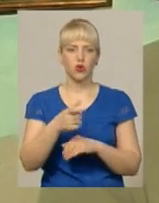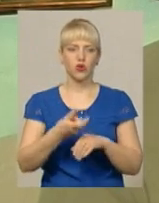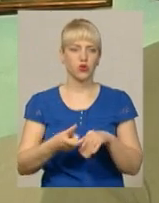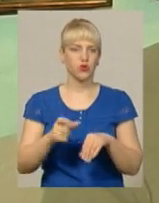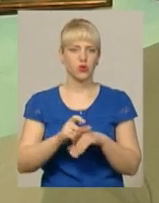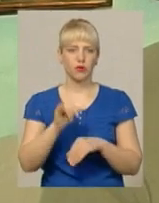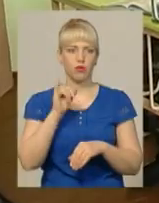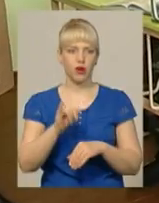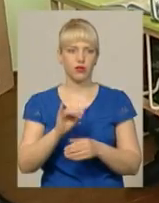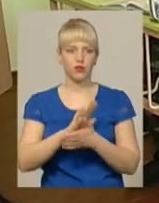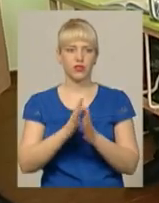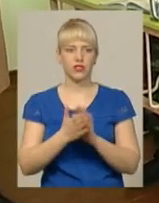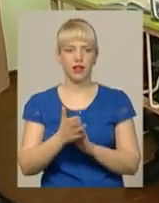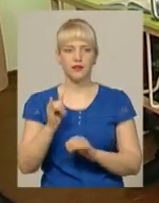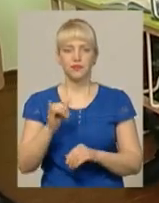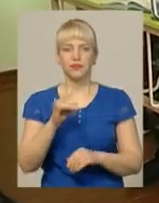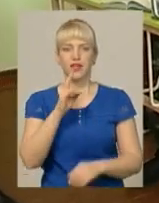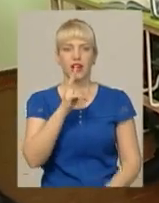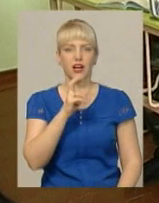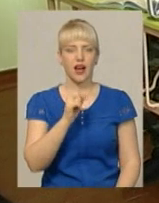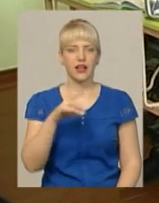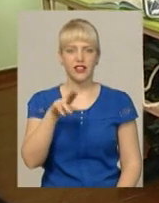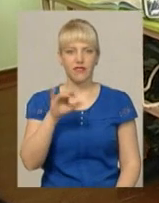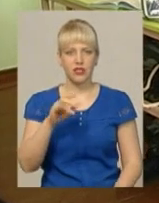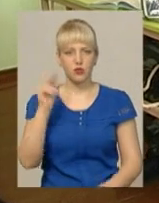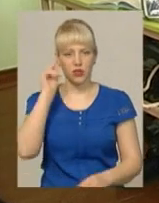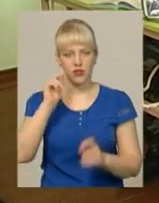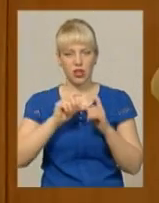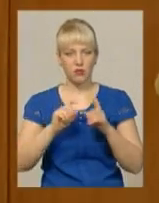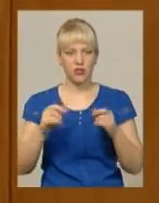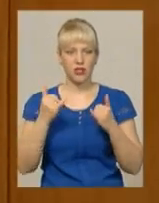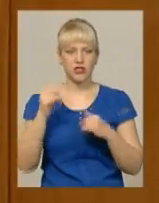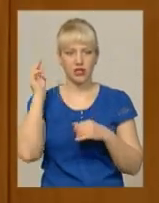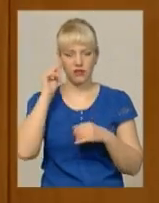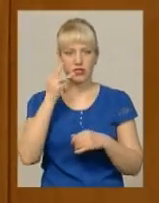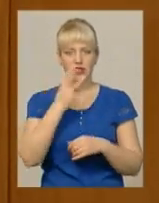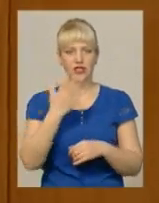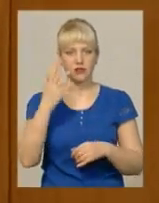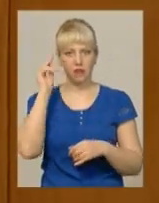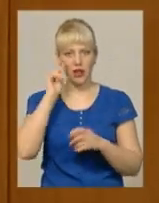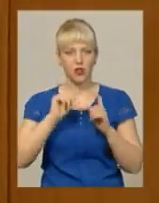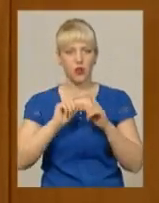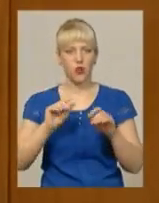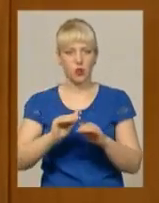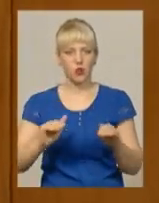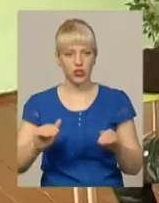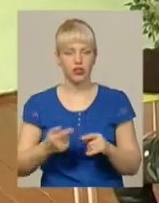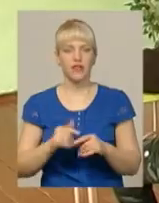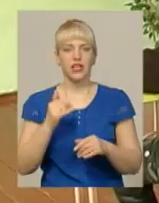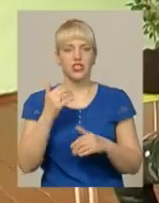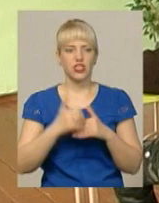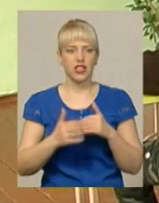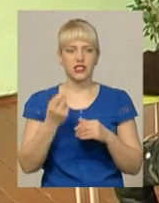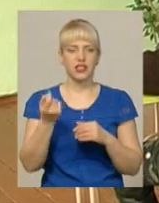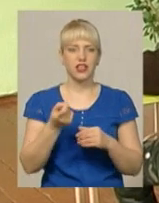в поганому стані. У Аркадієвецькому навчальному закладі наразі навчається 35 учнів, каже директор школи Світлана Божок. Через її